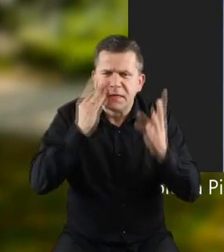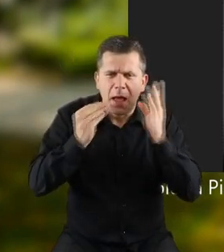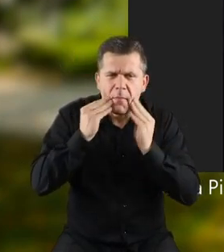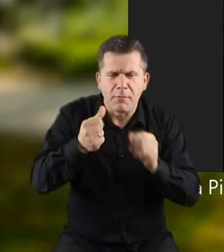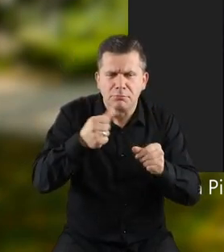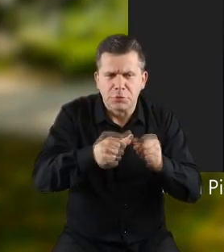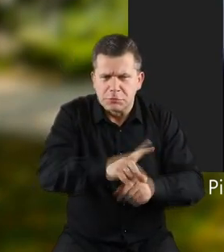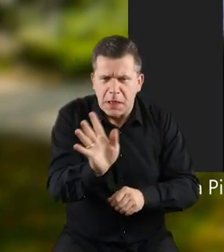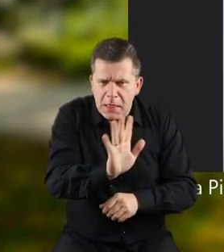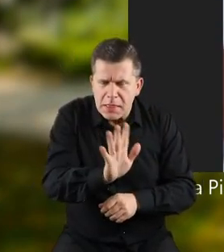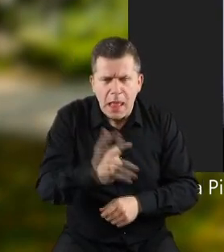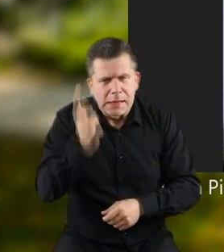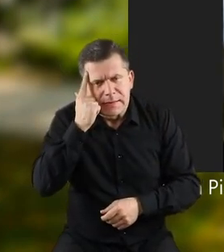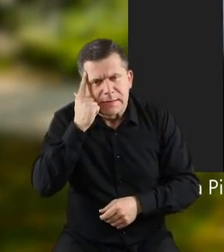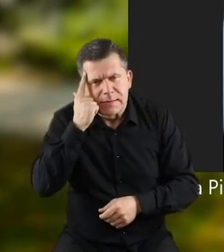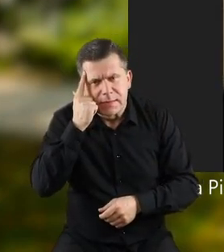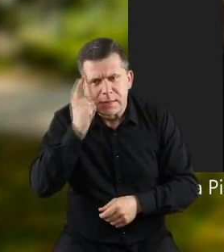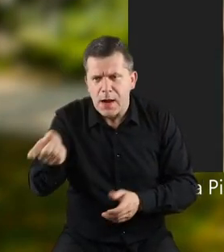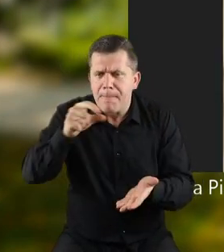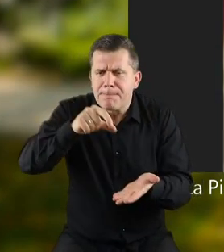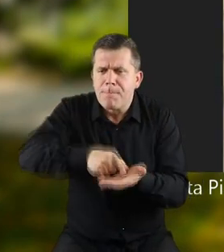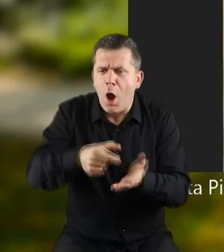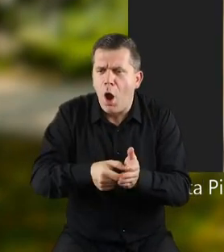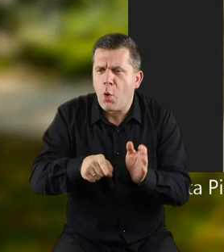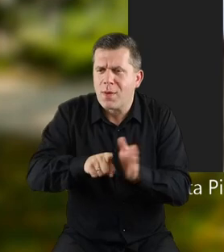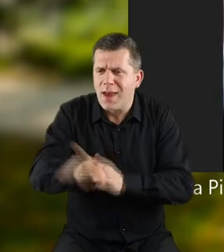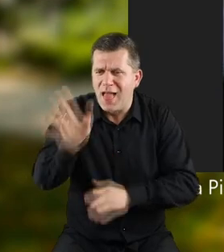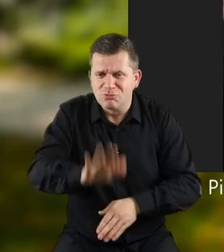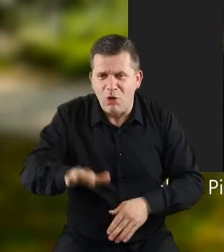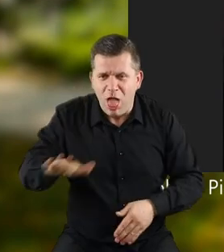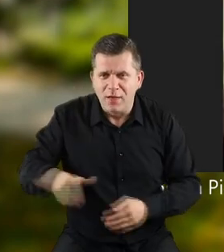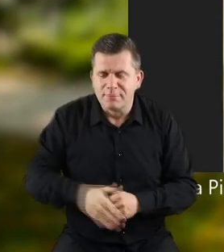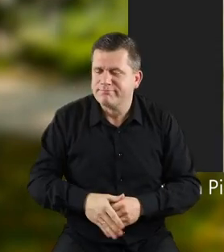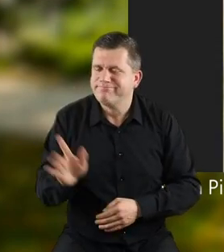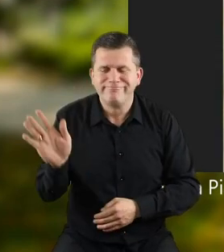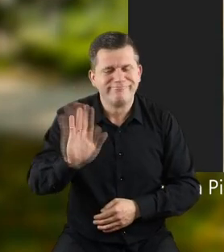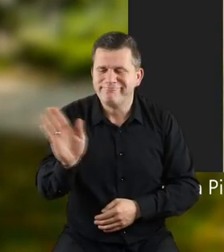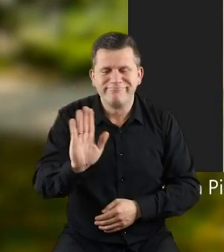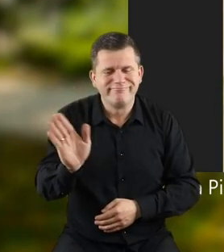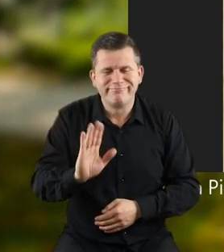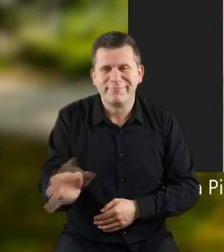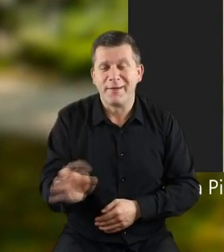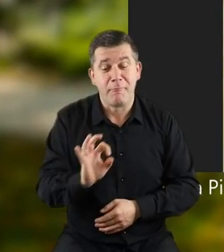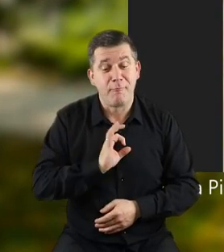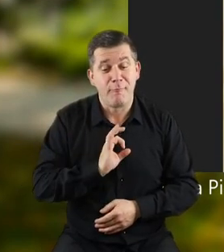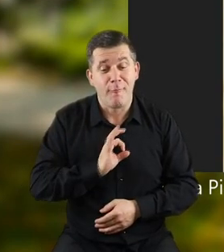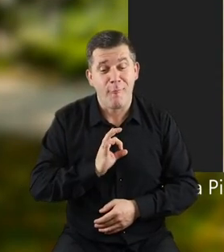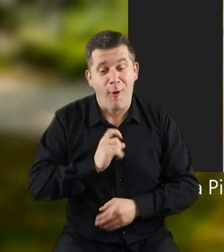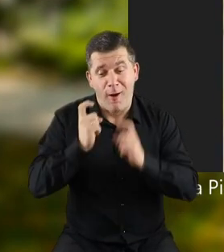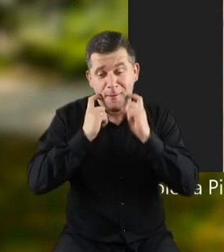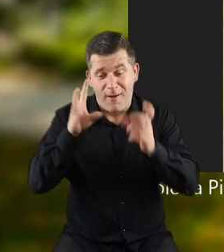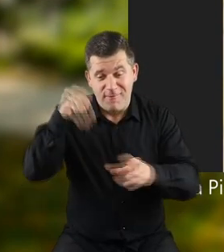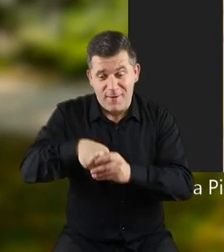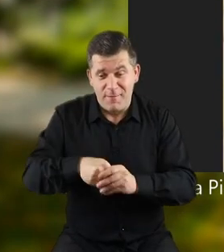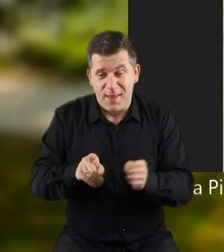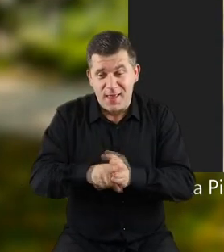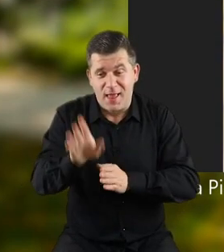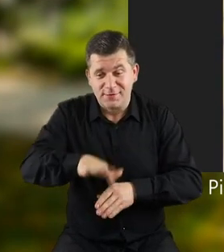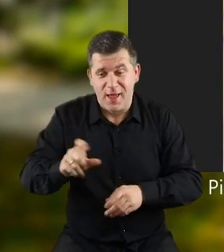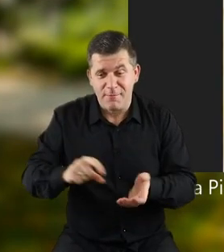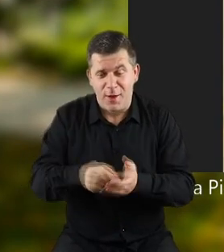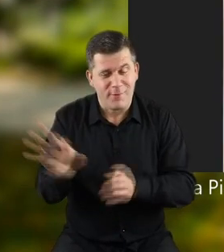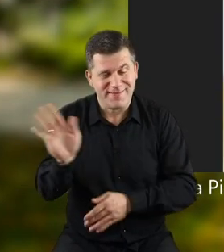przedszkolu, nie? Gdzie są zabawki w pokoju dziecięcym? Nie, moja się w pokoju dziecięcym nie